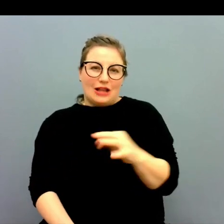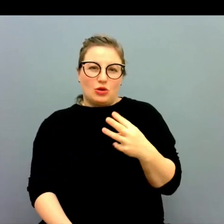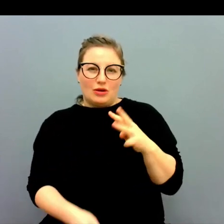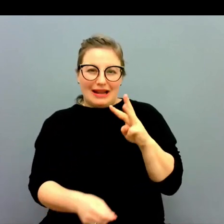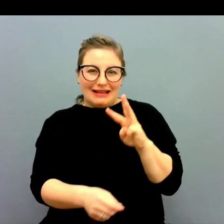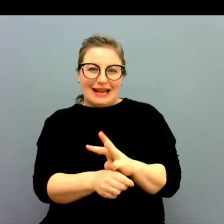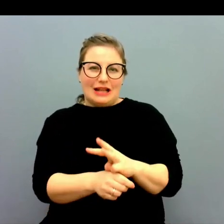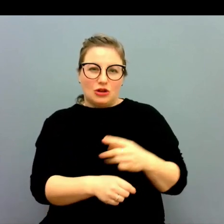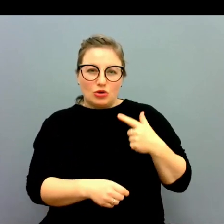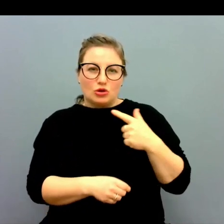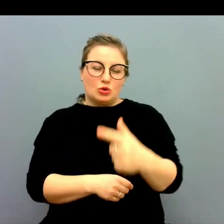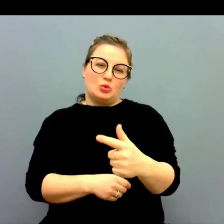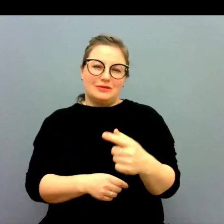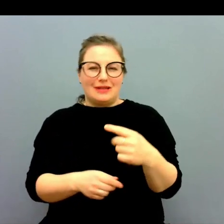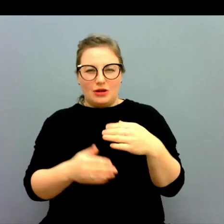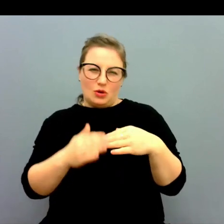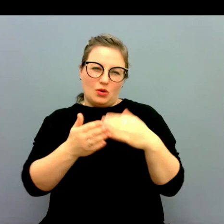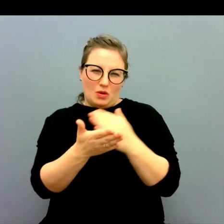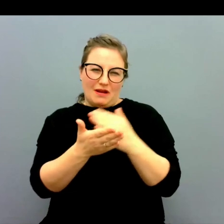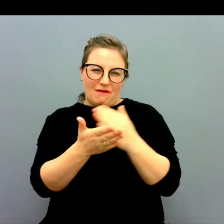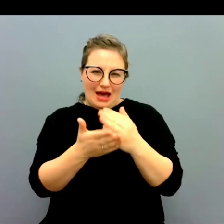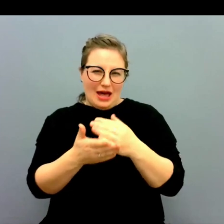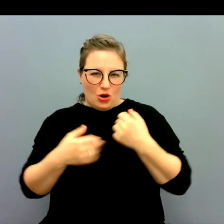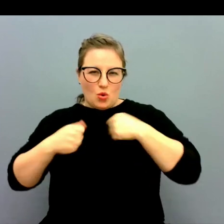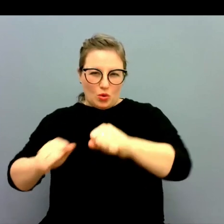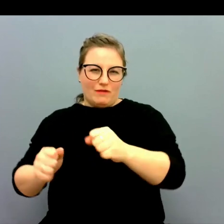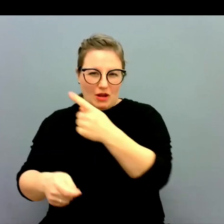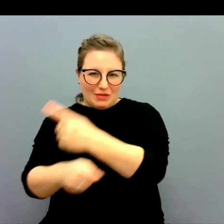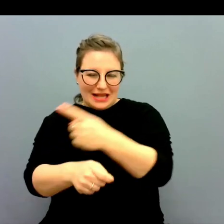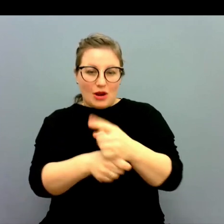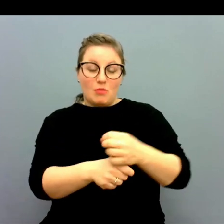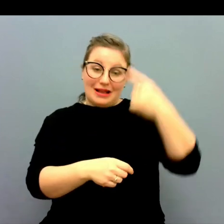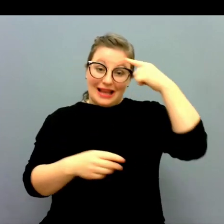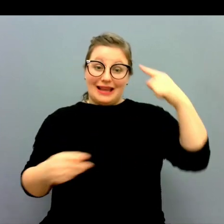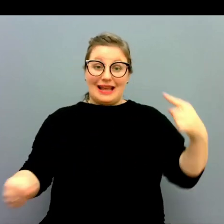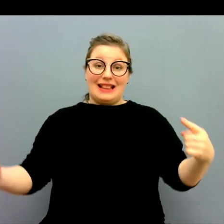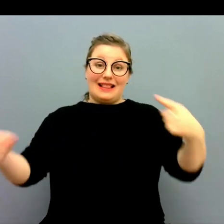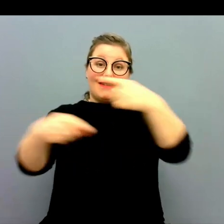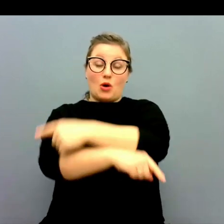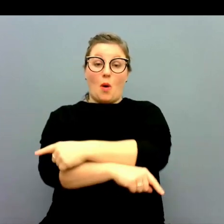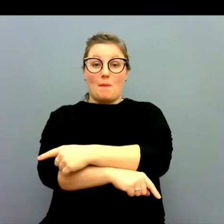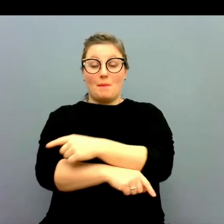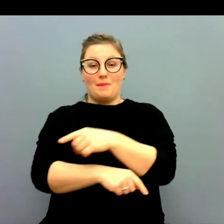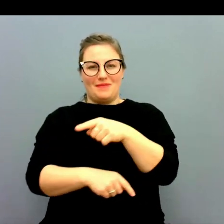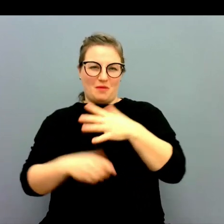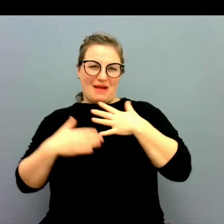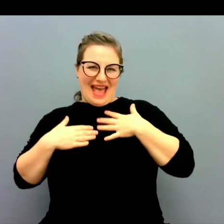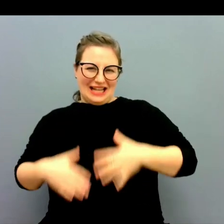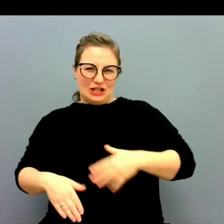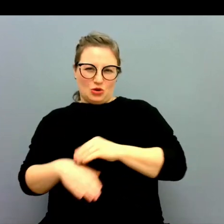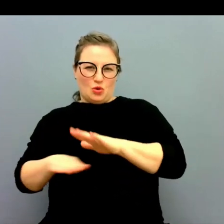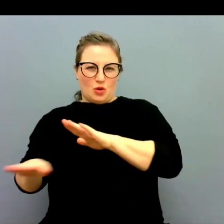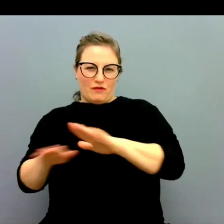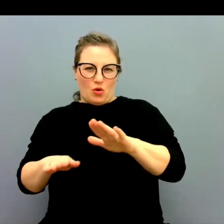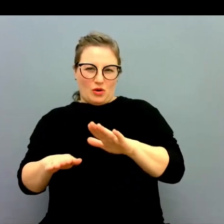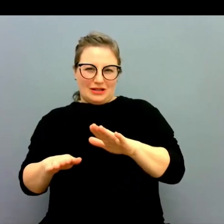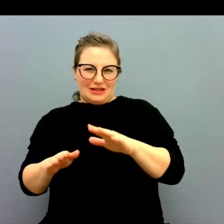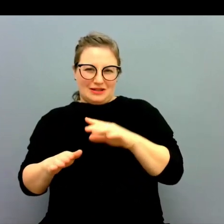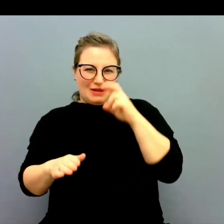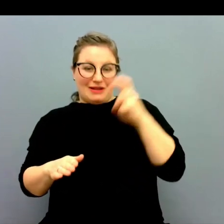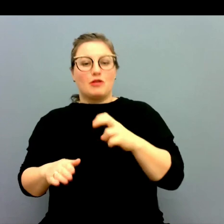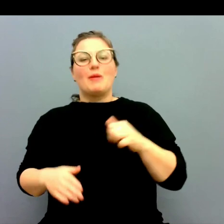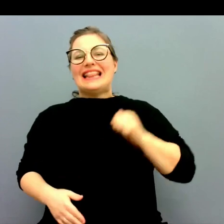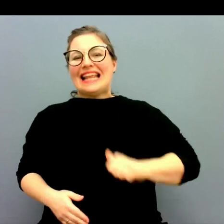113 000 knappt utförda beställningar och vänder man på siffrorna då utifrån ett hälso- sjukvårdsperspektiv. det vi pratar om